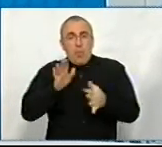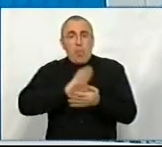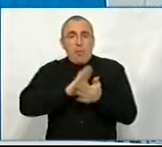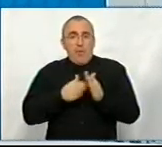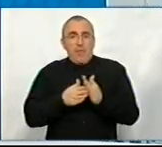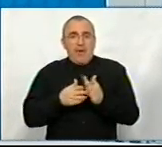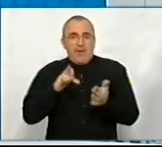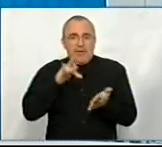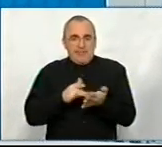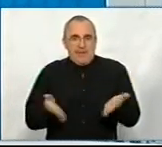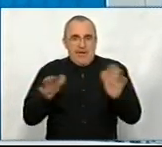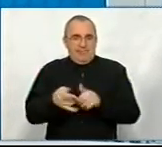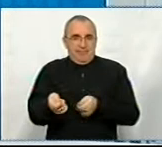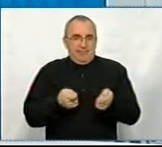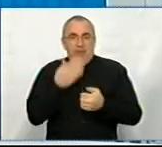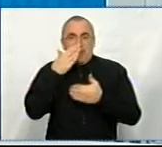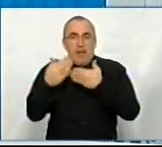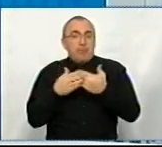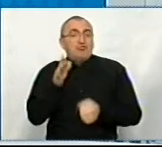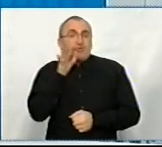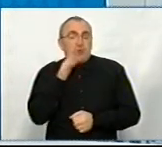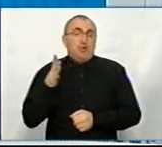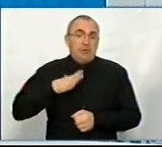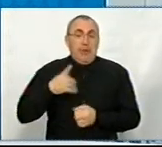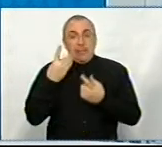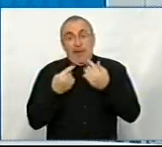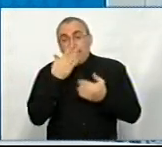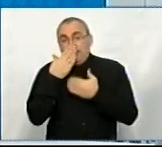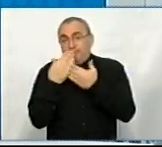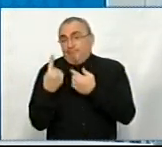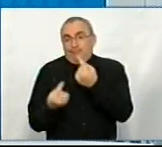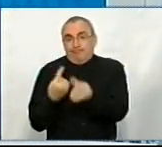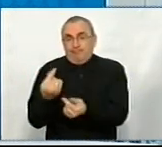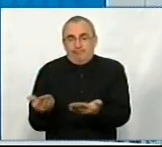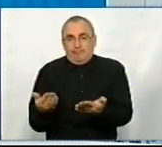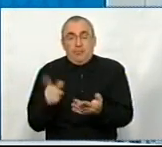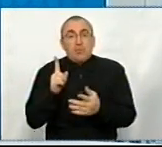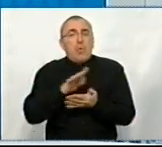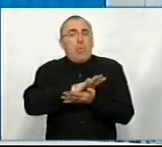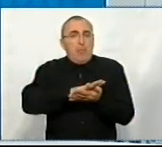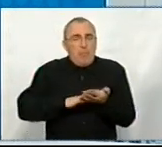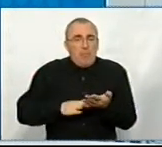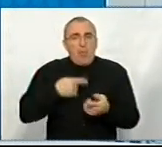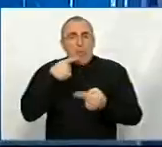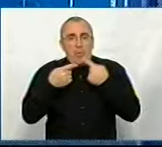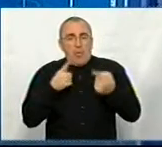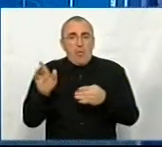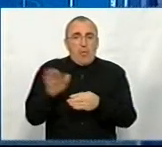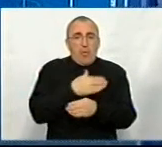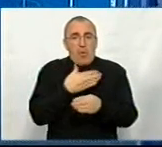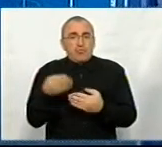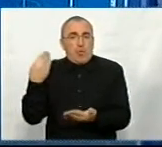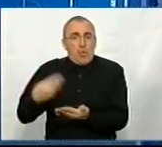децентралізації. Найближчим часом. Найближчим часом ми на нього чекаємо з дня на день. Якщо продовжувати говорити про розподіл